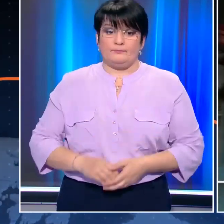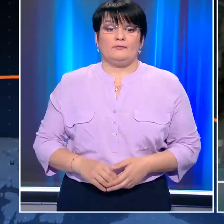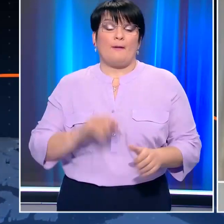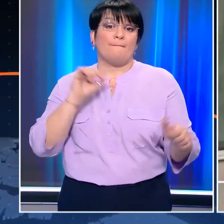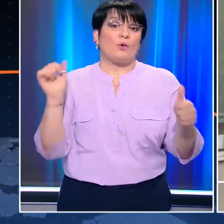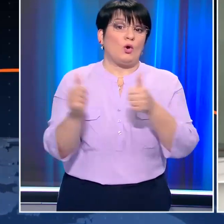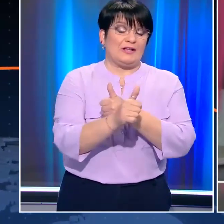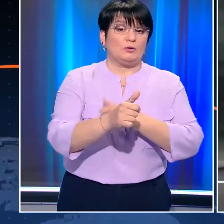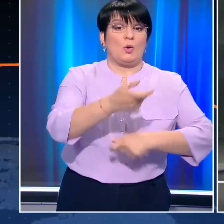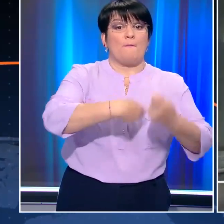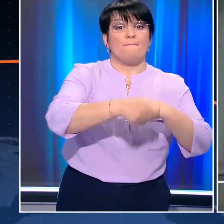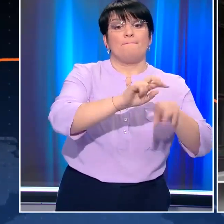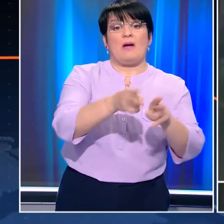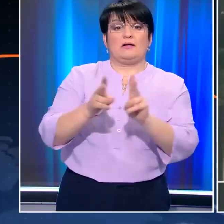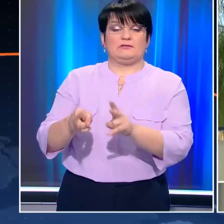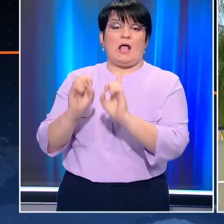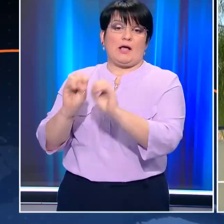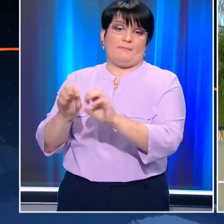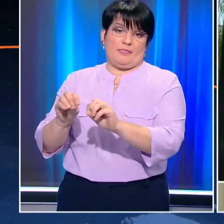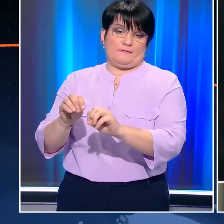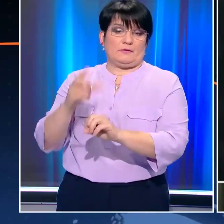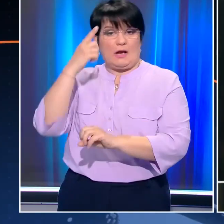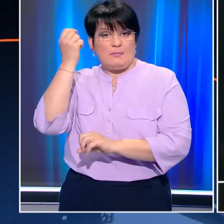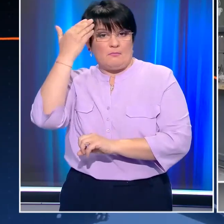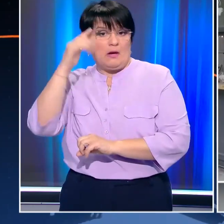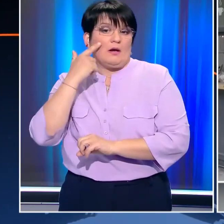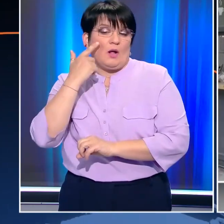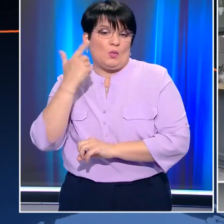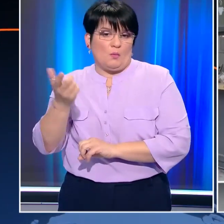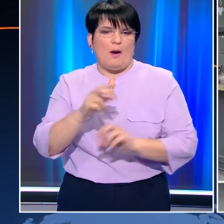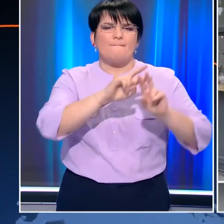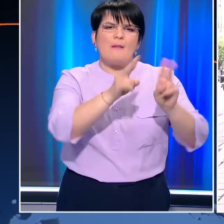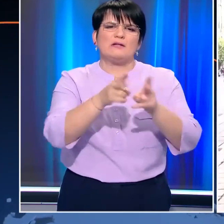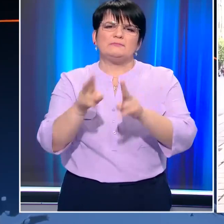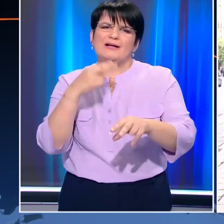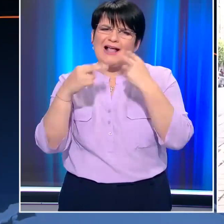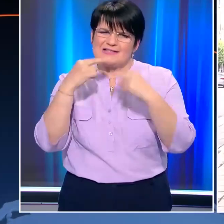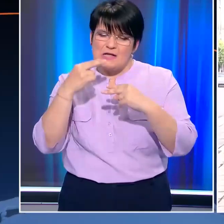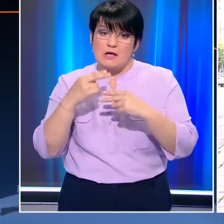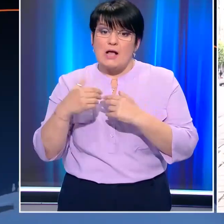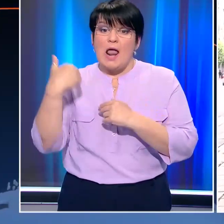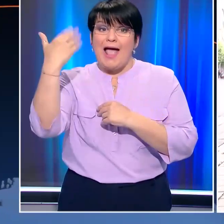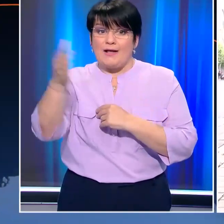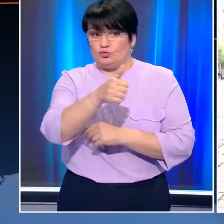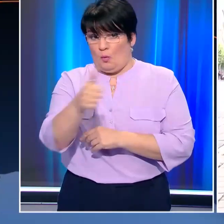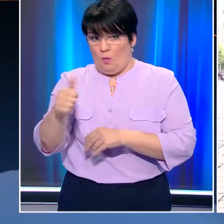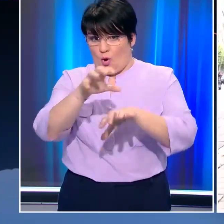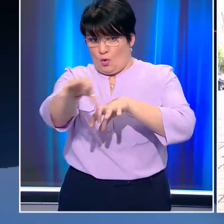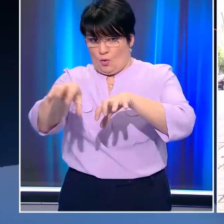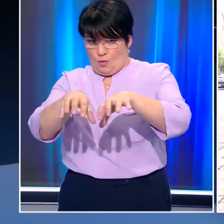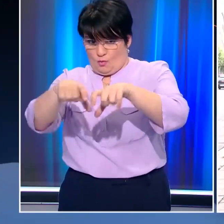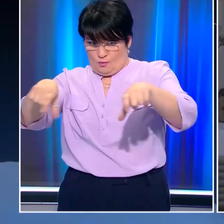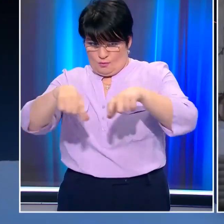προτεραιότητα στο λιανεμπόριο και στην εκπαίδευση. Και από εκεί πέρα μέσα Απριλίου και στην εστίαση σε εξωτερικούς χώρους. Τα βλέμματα στρέφονται στην συνεδρίαση της